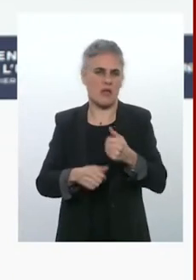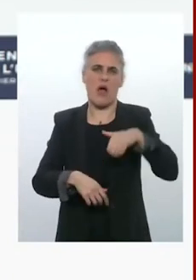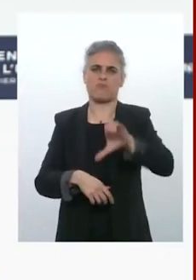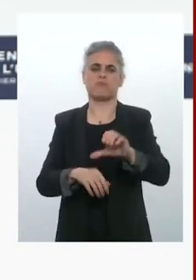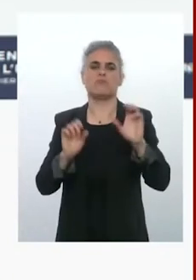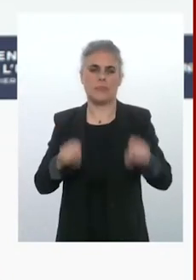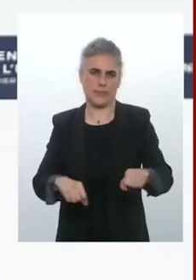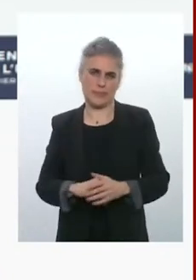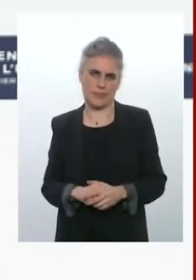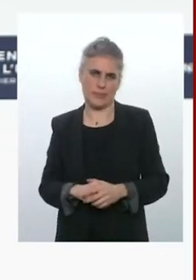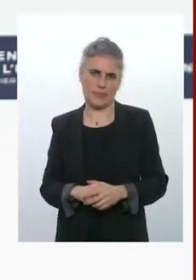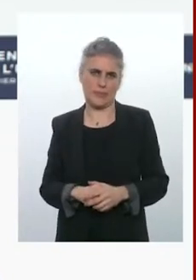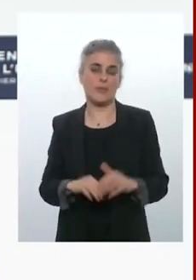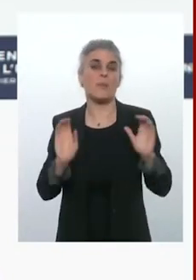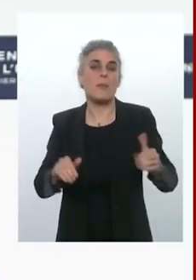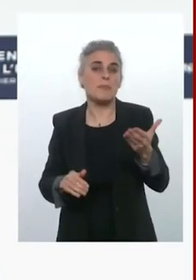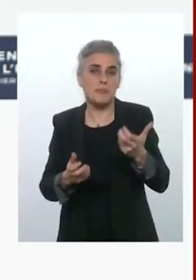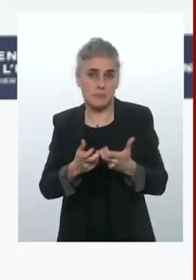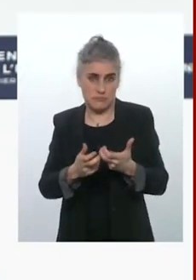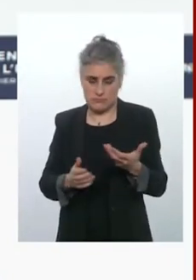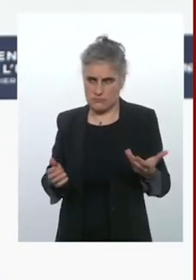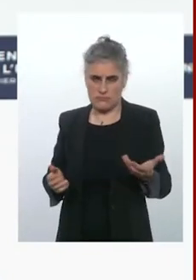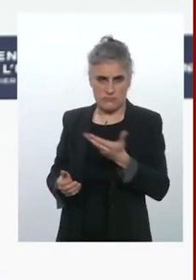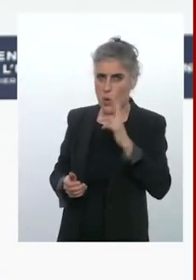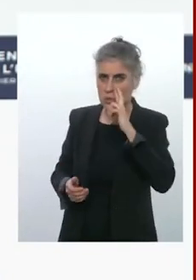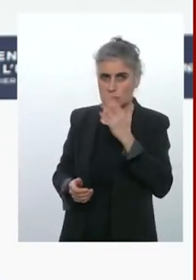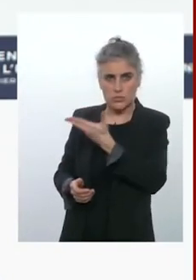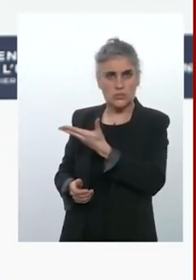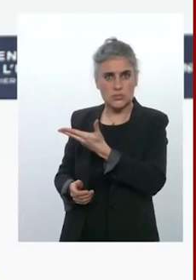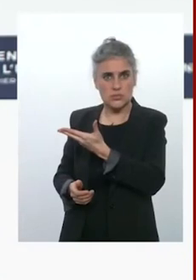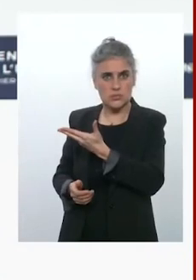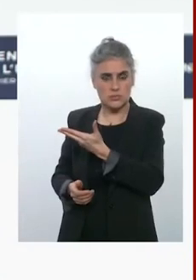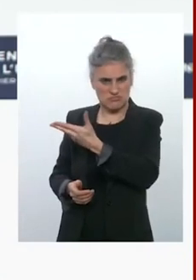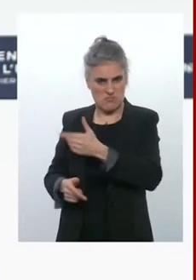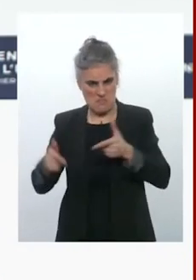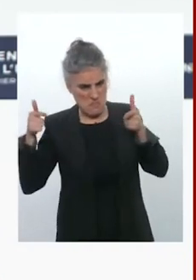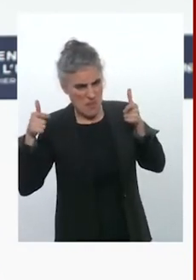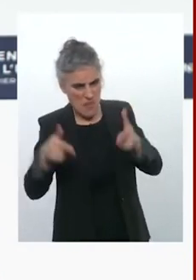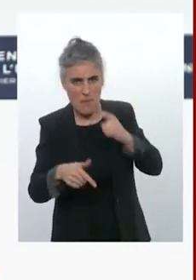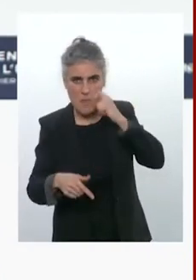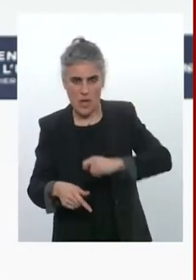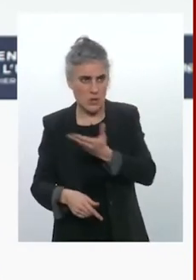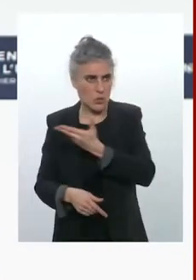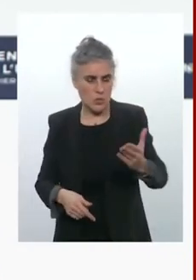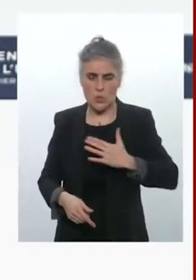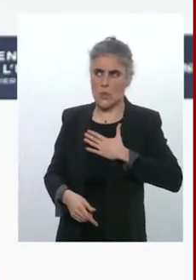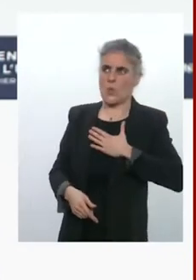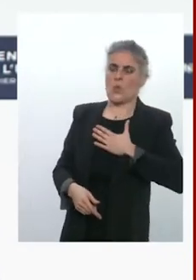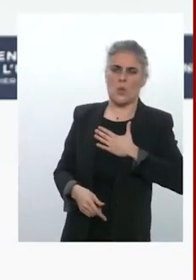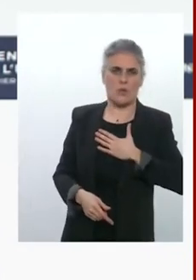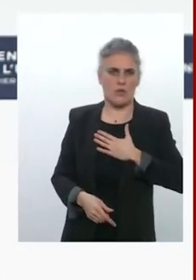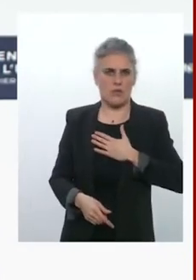l'attitude russe aujourd'hui et la guerre d'agression en Ukraine ne le touchent pas. Et donc, je pense que c'est exactement une